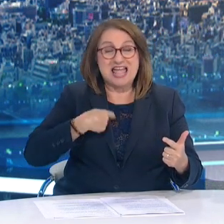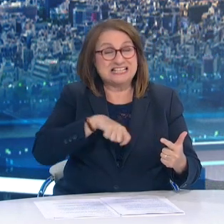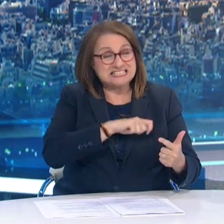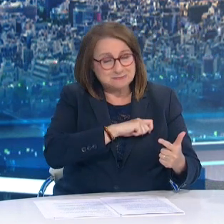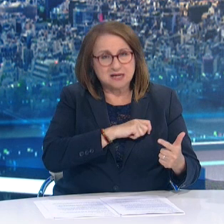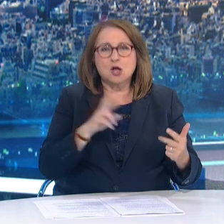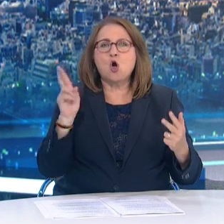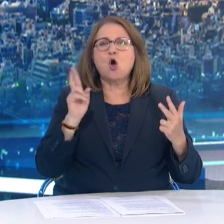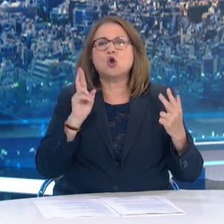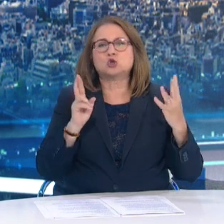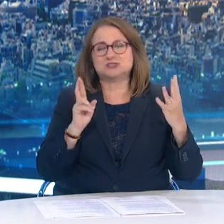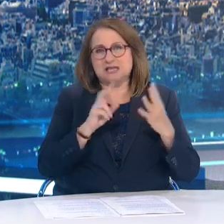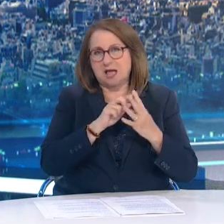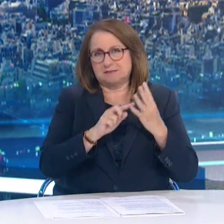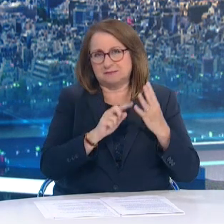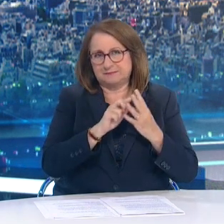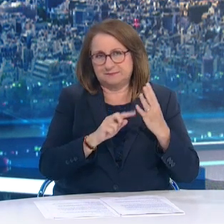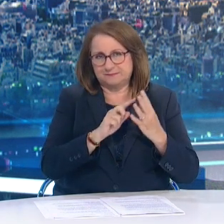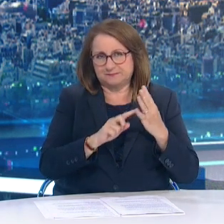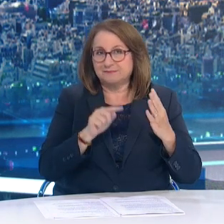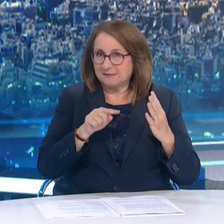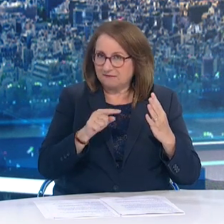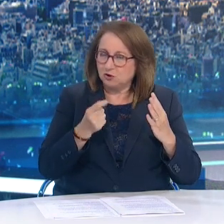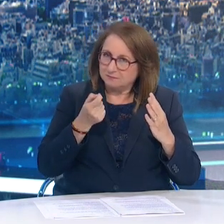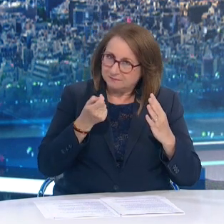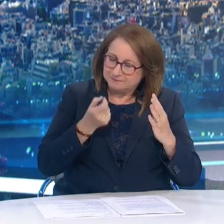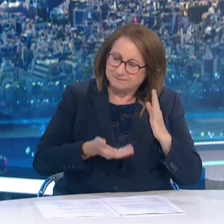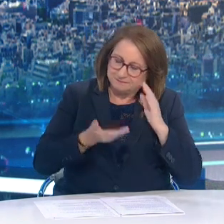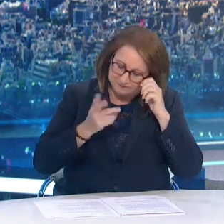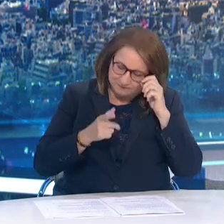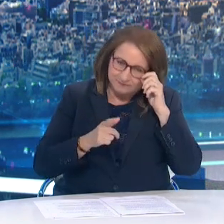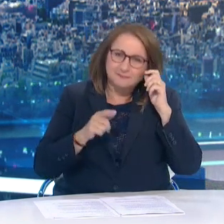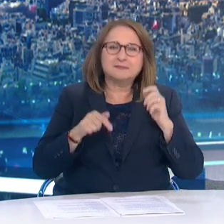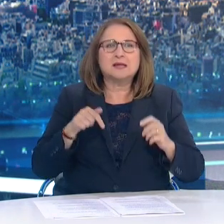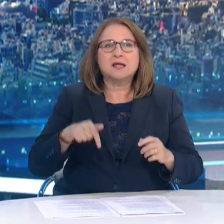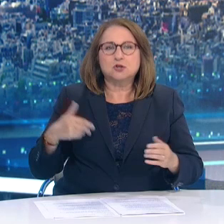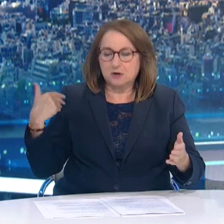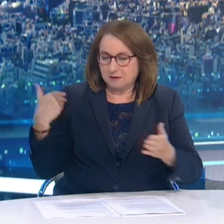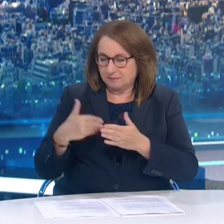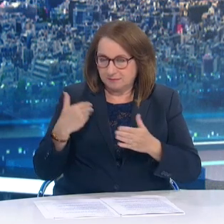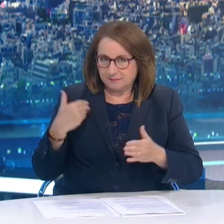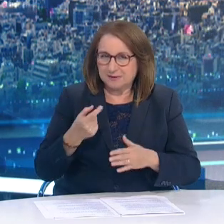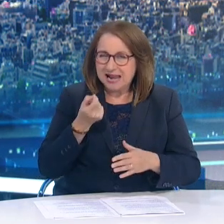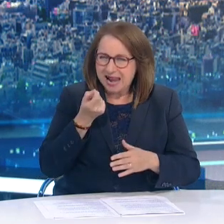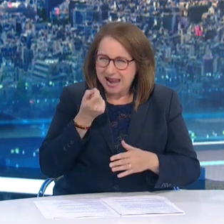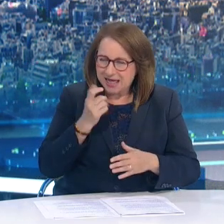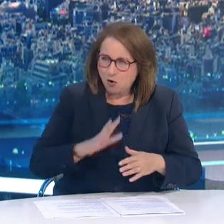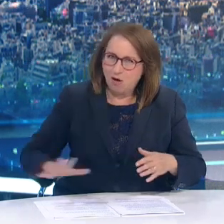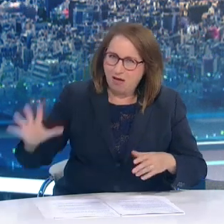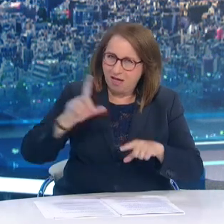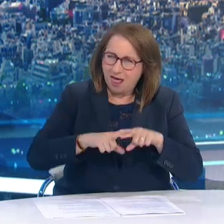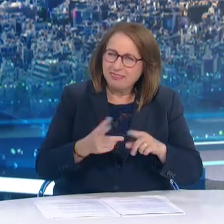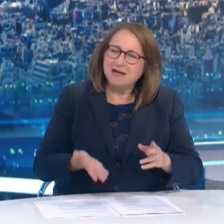δημοσιεύει ο ΕΔΗ την τελευταία εβδομάδα, ο συνολικός αριθμός των διαγνώσεων στην επικράτεια έδειξε τάσεις μικρής αύξησης. Η